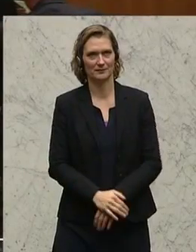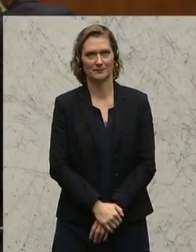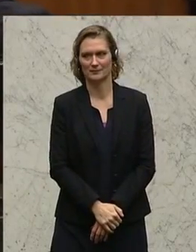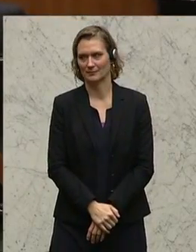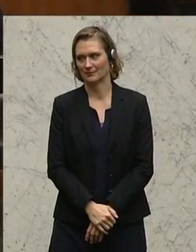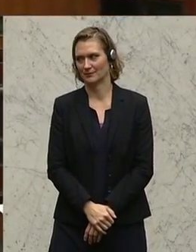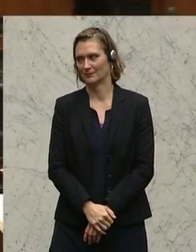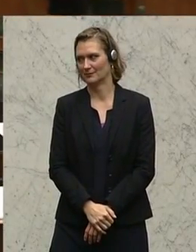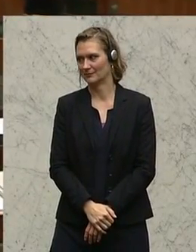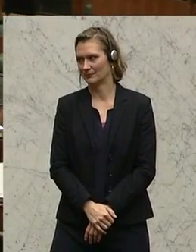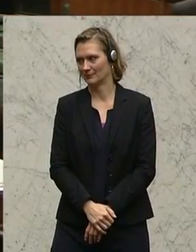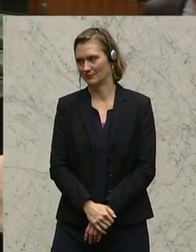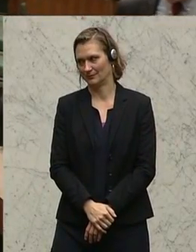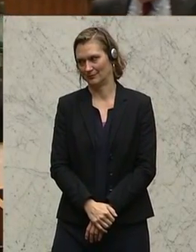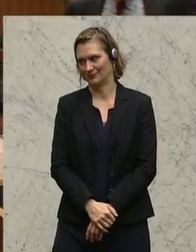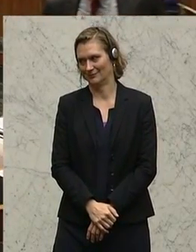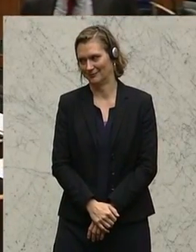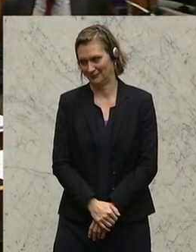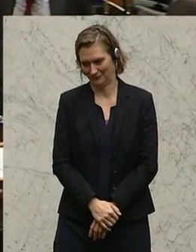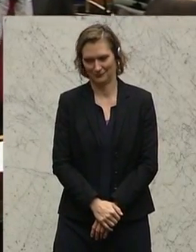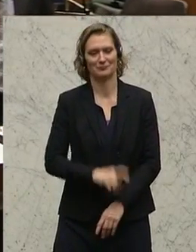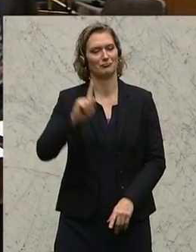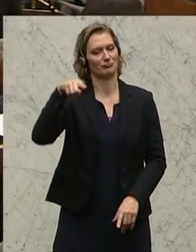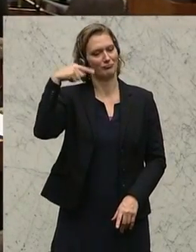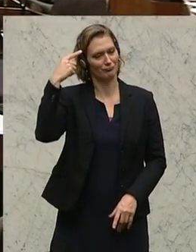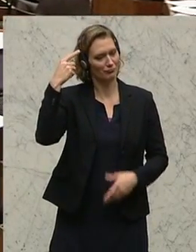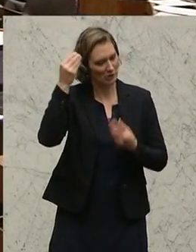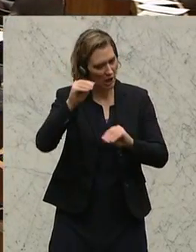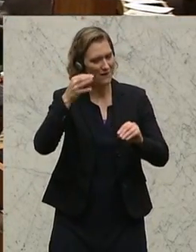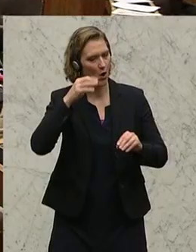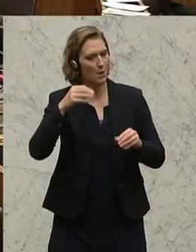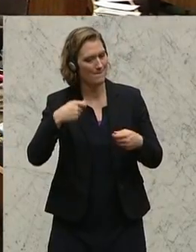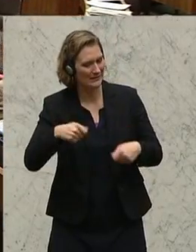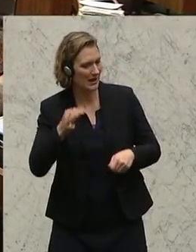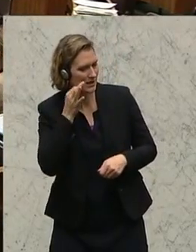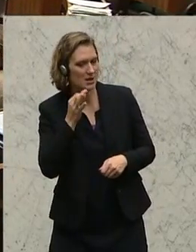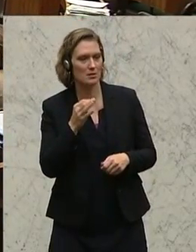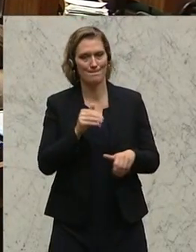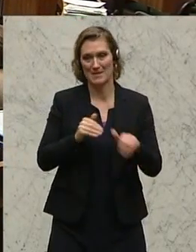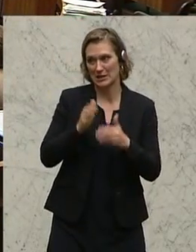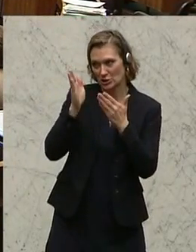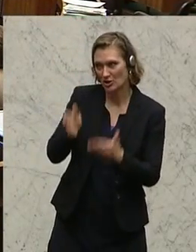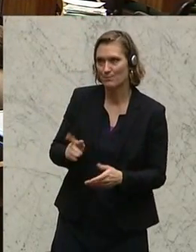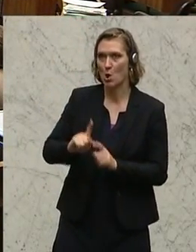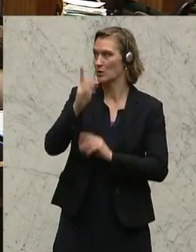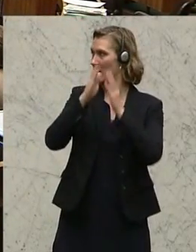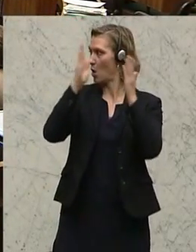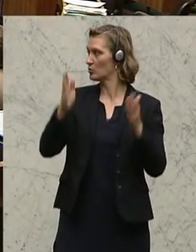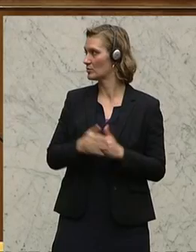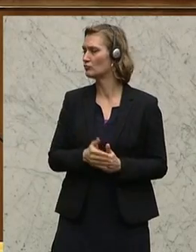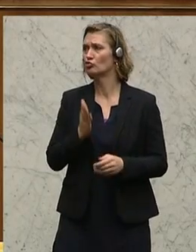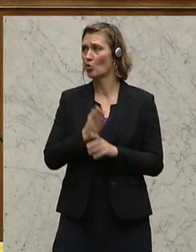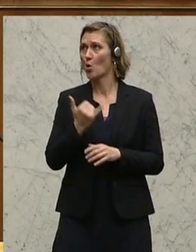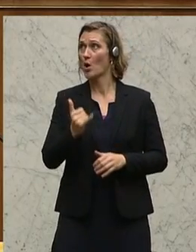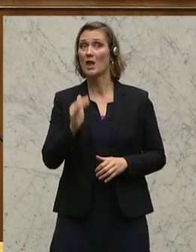Axel ist der Redner, er ist Wirtschafts und Energiesprecher der FPÖ. Hohes Haus. Wir haben ja heute schon